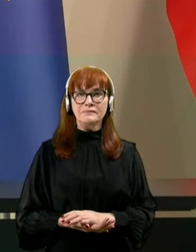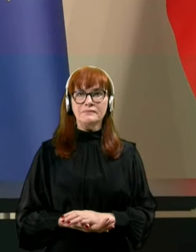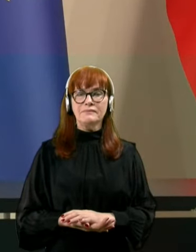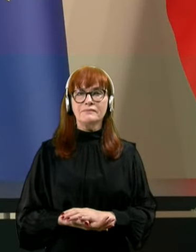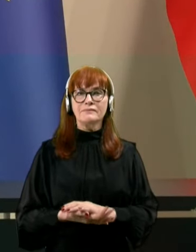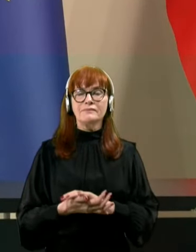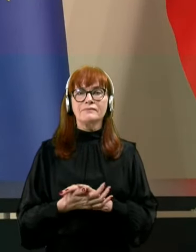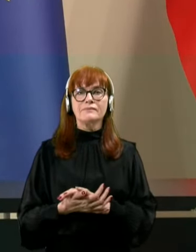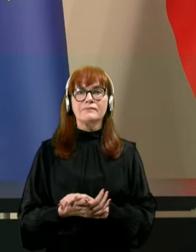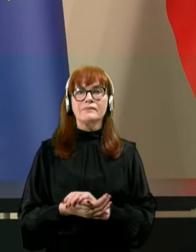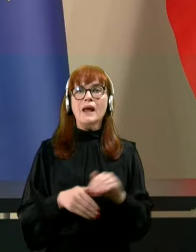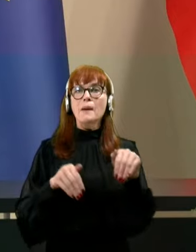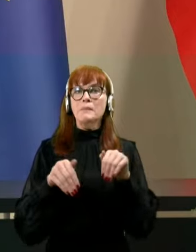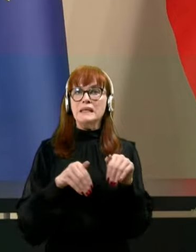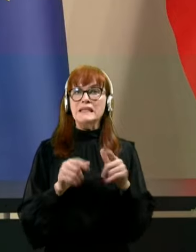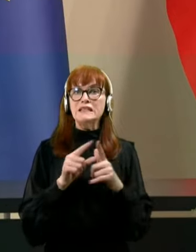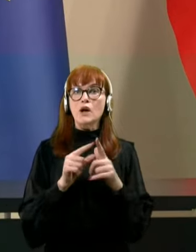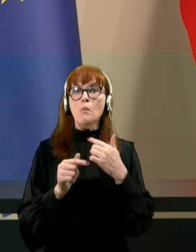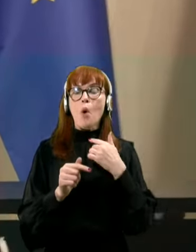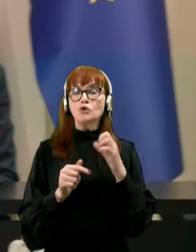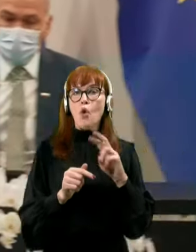Hvala lepa, minister Podgoršek.